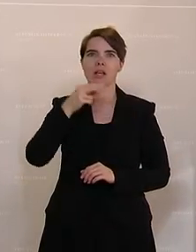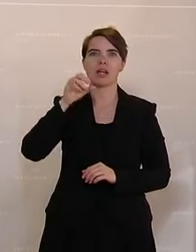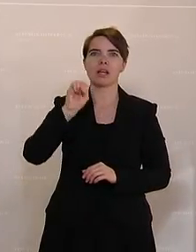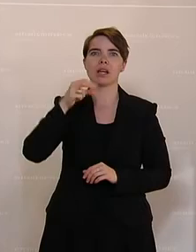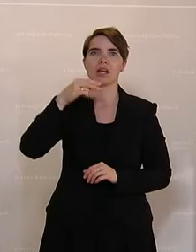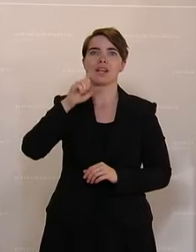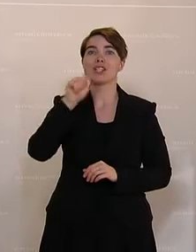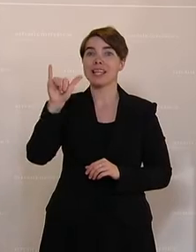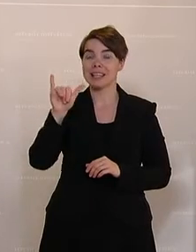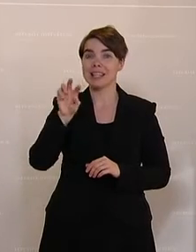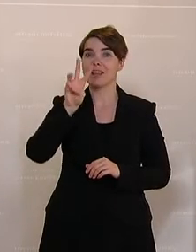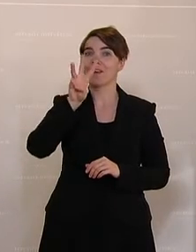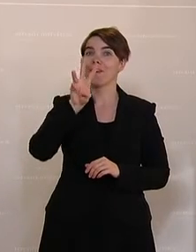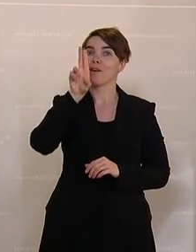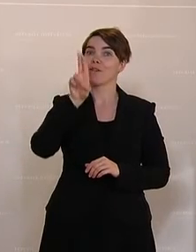ein Konjunktiv.